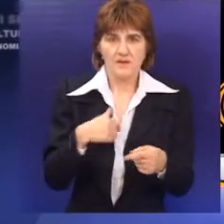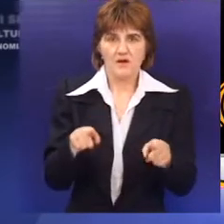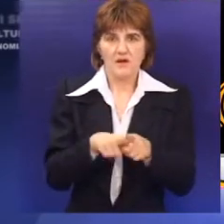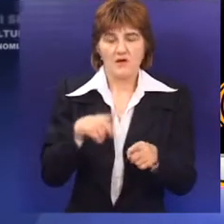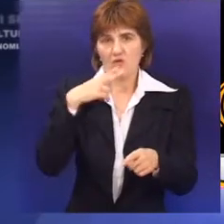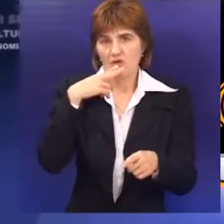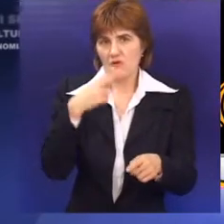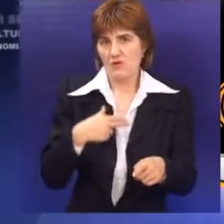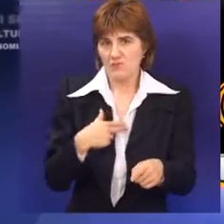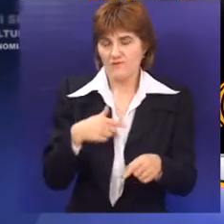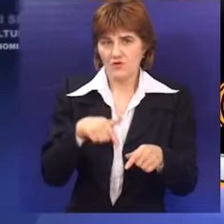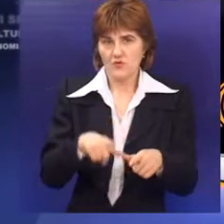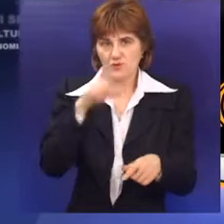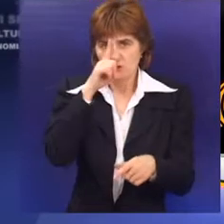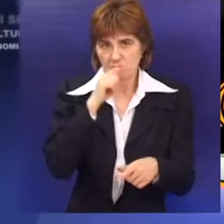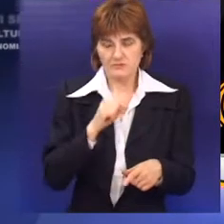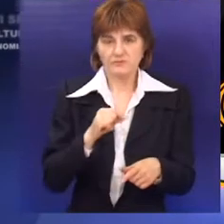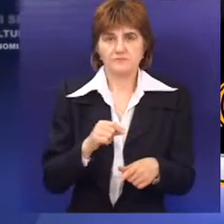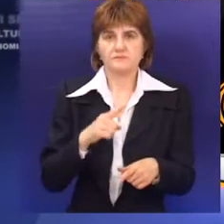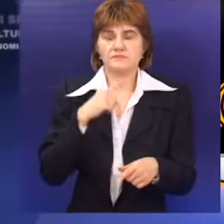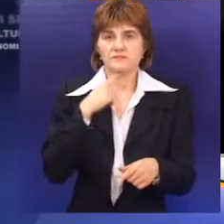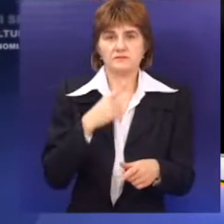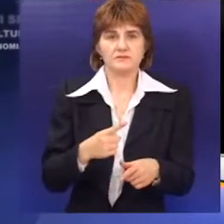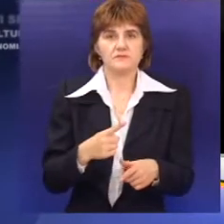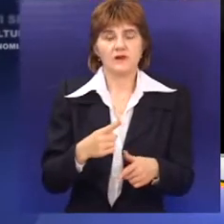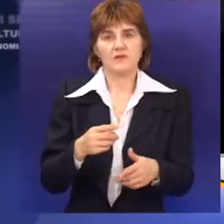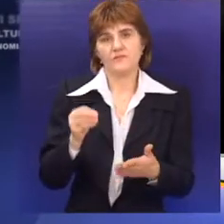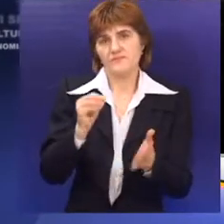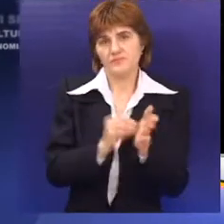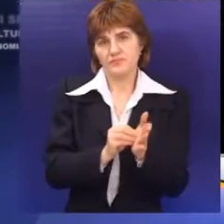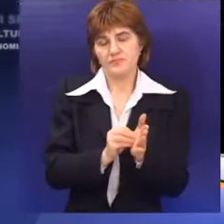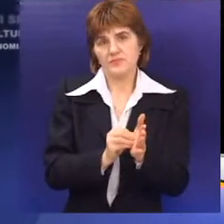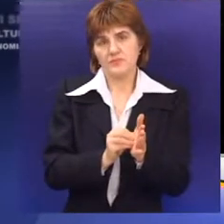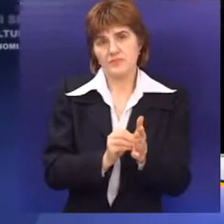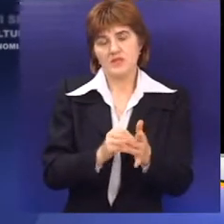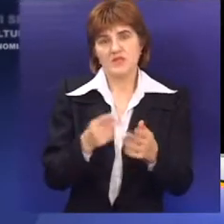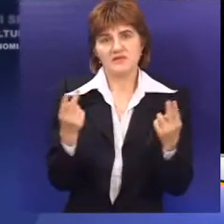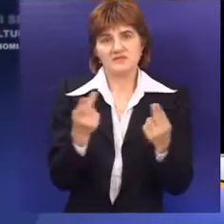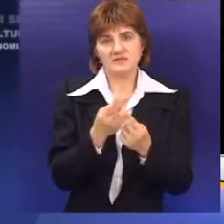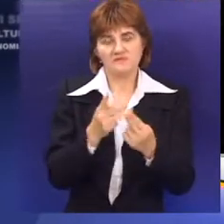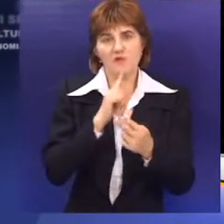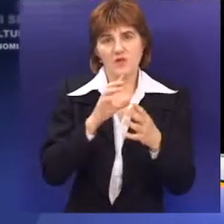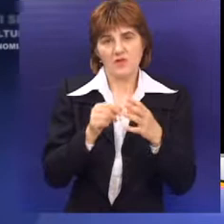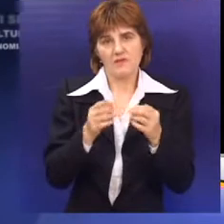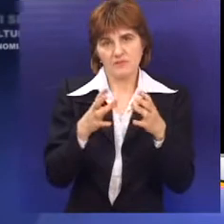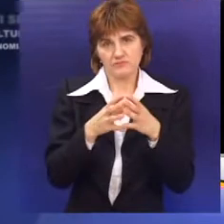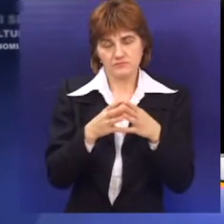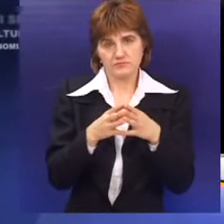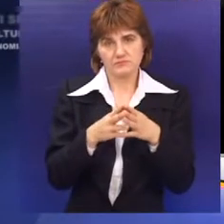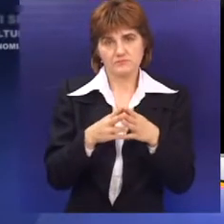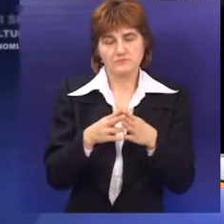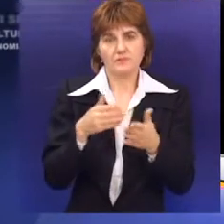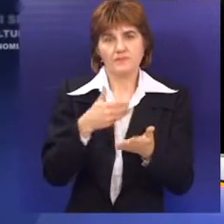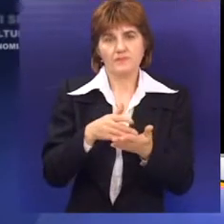najodgovorniji u lokale samoupravi smo odlučili da sredstva koje imamo upotrebujemo na taj